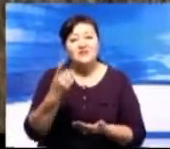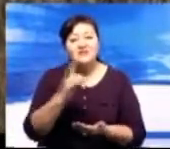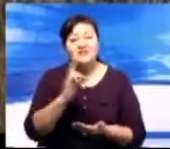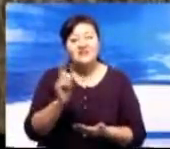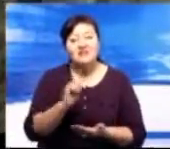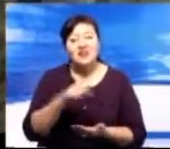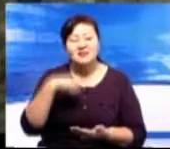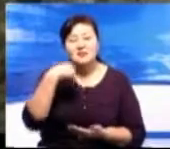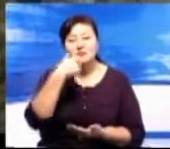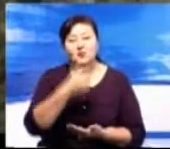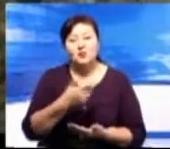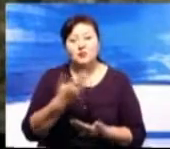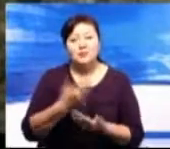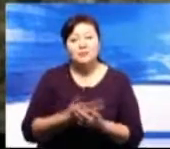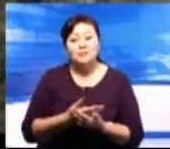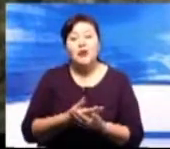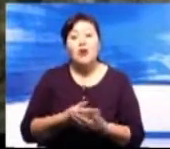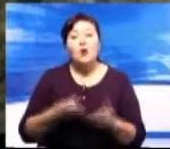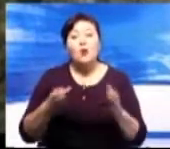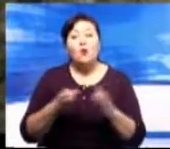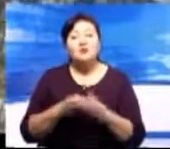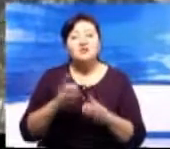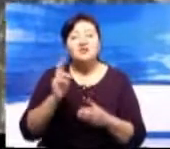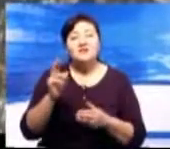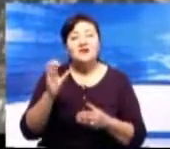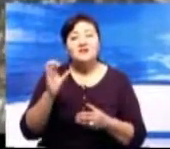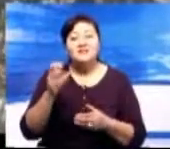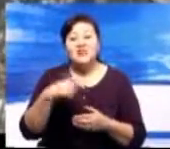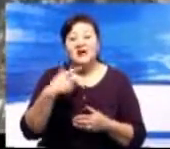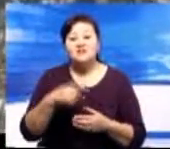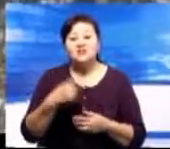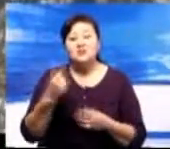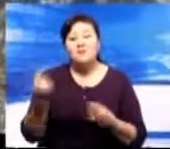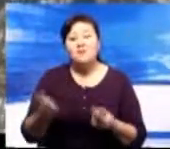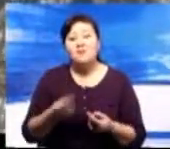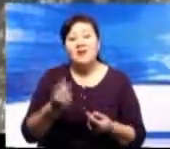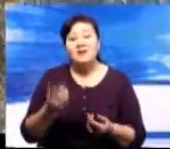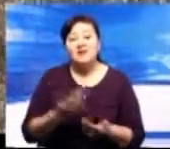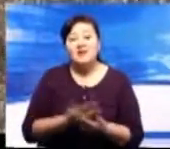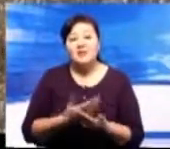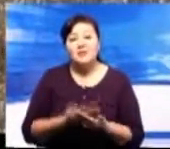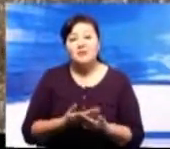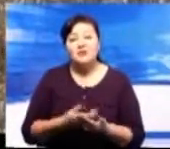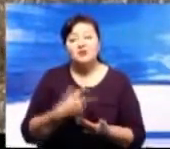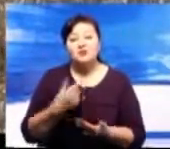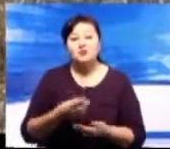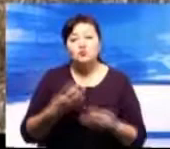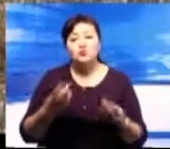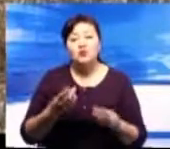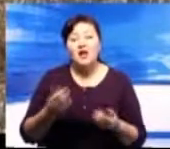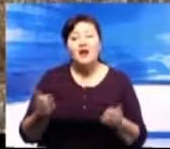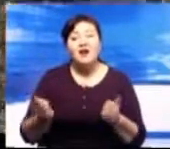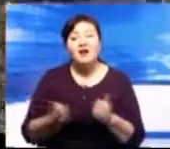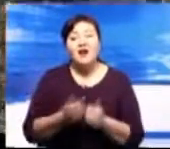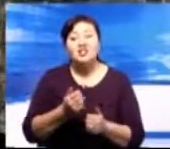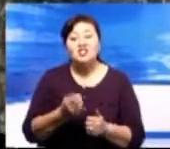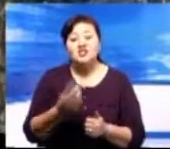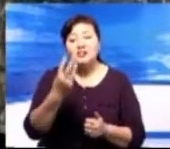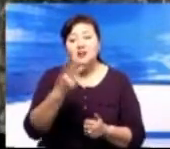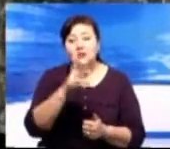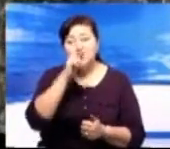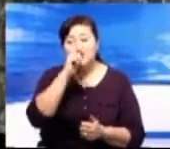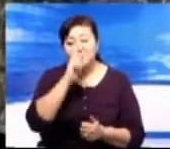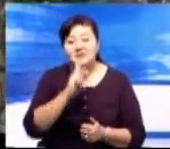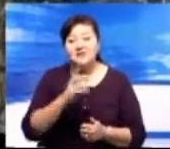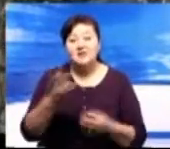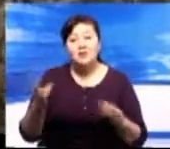Руководство товарищества садоводов-любителей говорит, что этого крайне мало. Для нормального функционирования чистить его нужно ежеквартально. Однако нынче